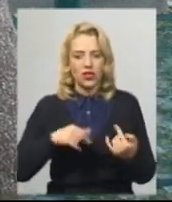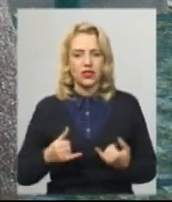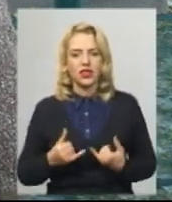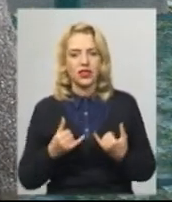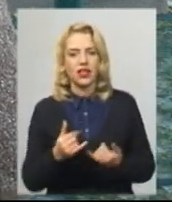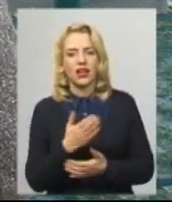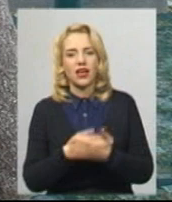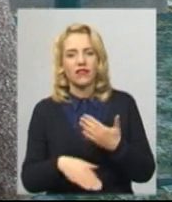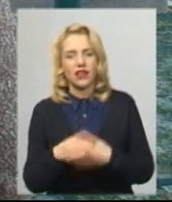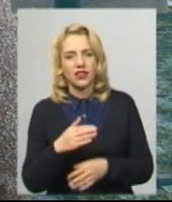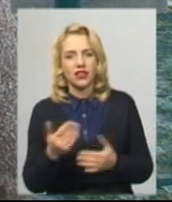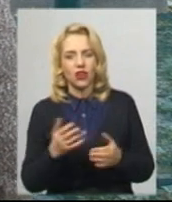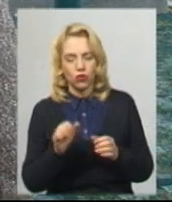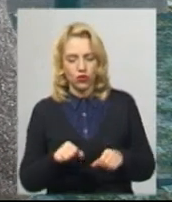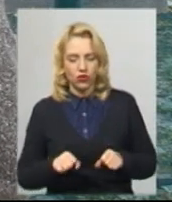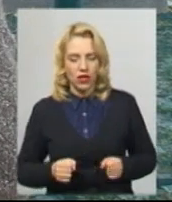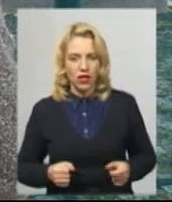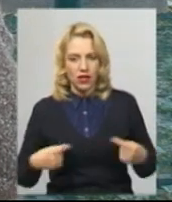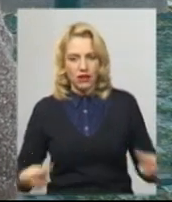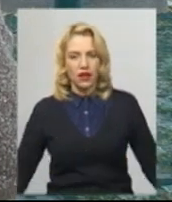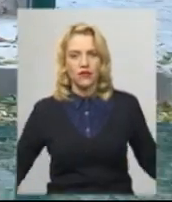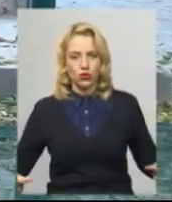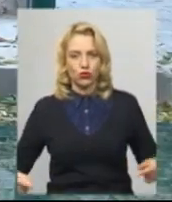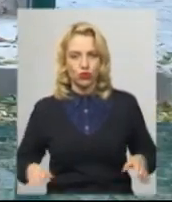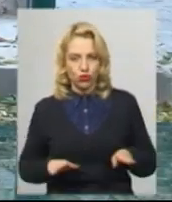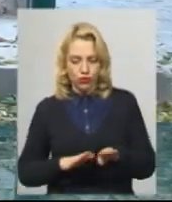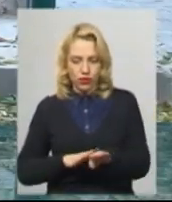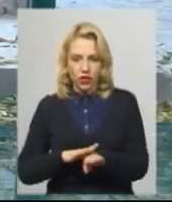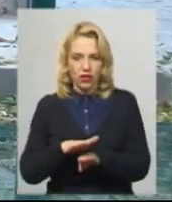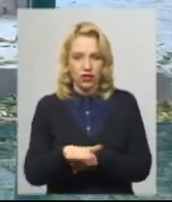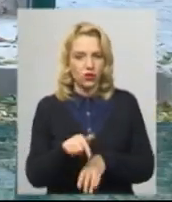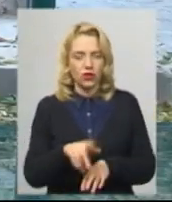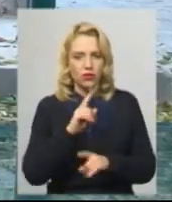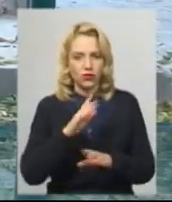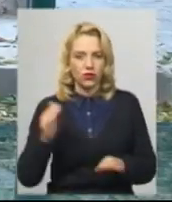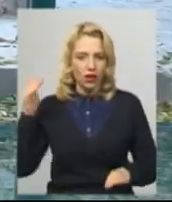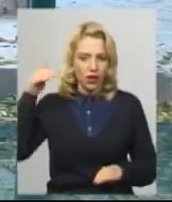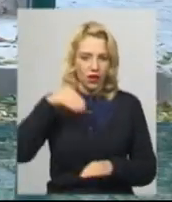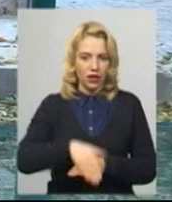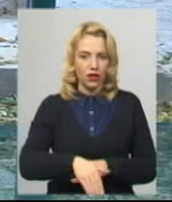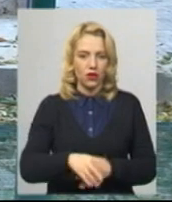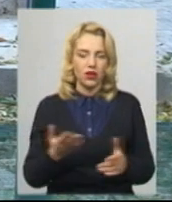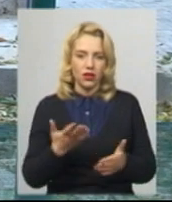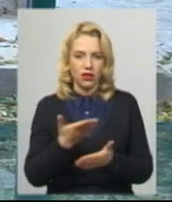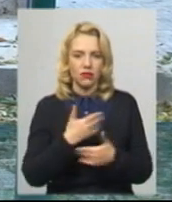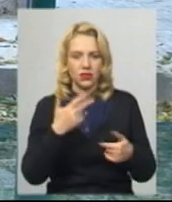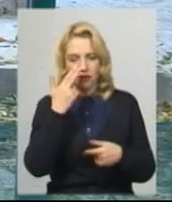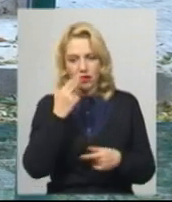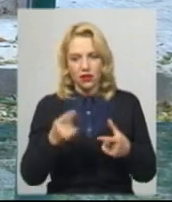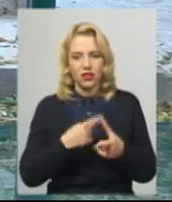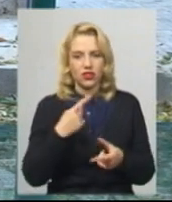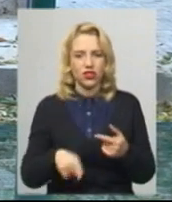на яку можна заїжджати також на інвалідному візку. Тут не буде гірок, до яких ми звикли, чи